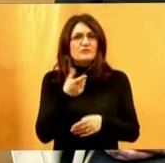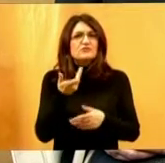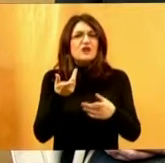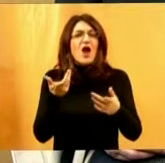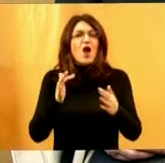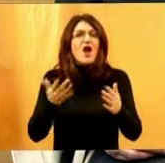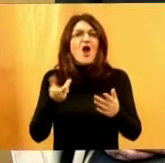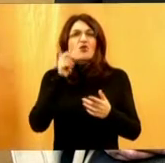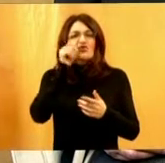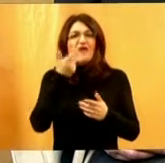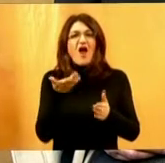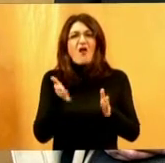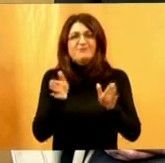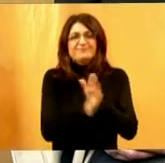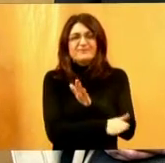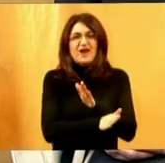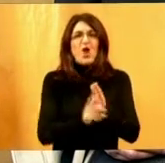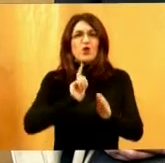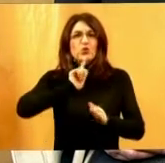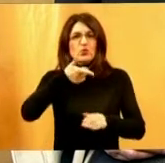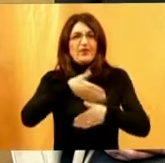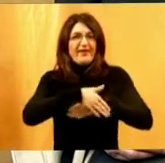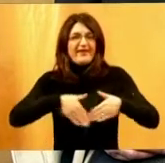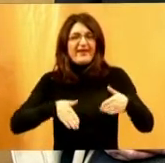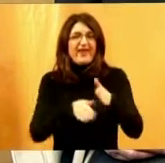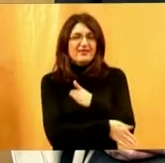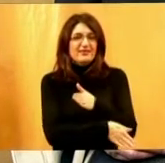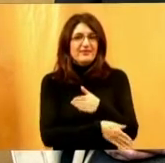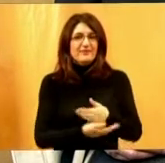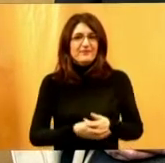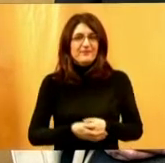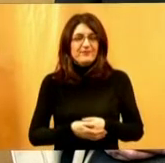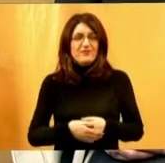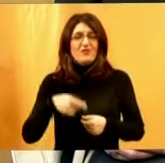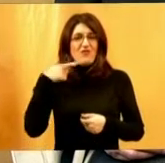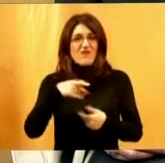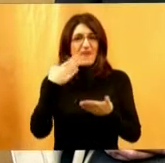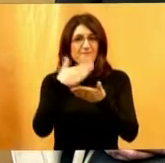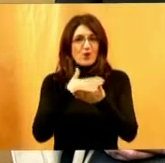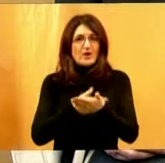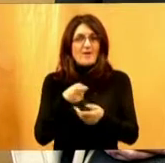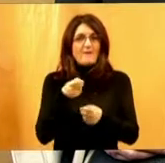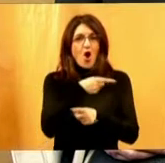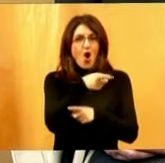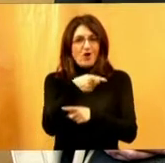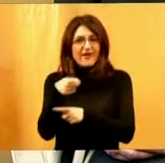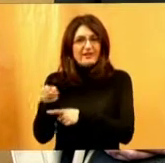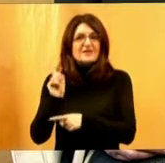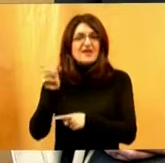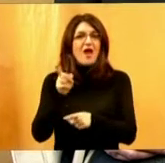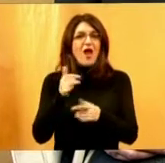ljudima drugoga reda. I zato je taj program orijentacije i mobiliteta